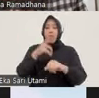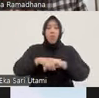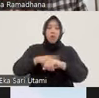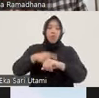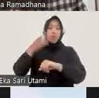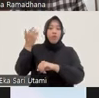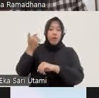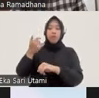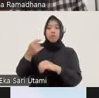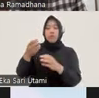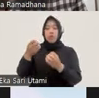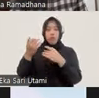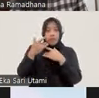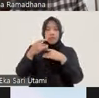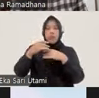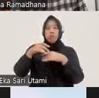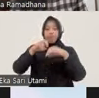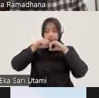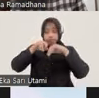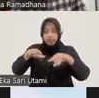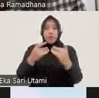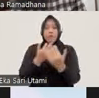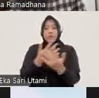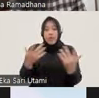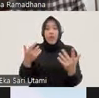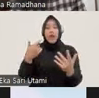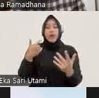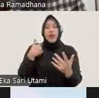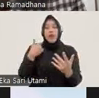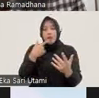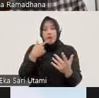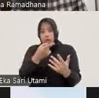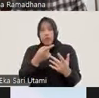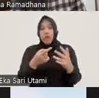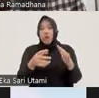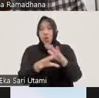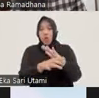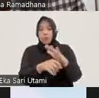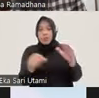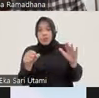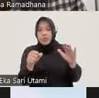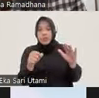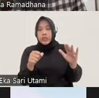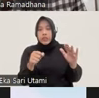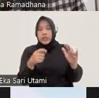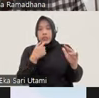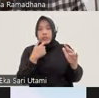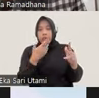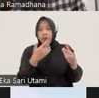menginformasikan ke masyarakat, ada potensi korupsi dari pengadaan gas air mata di tubuh kepolisian.